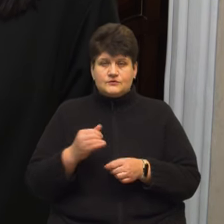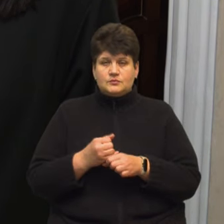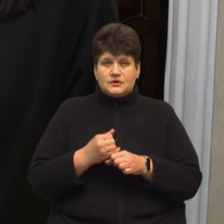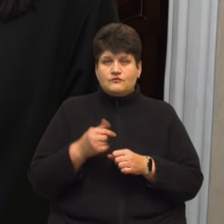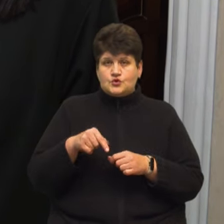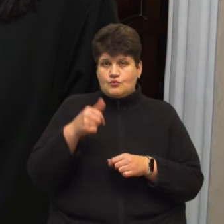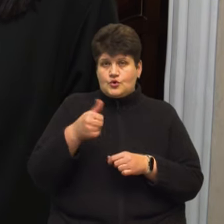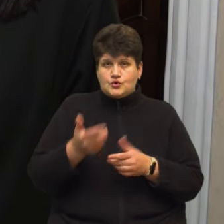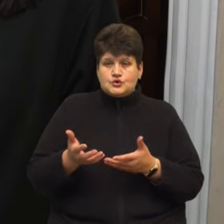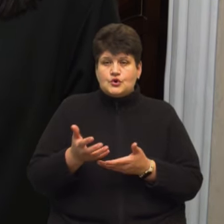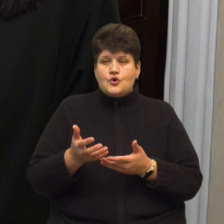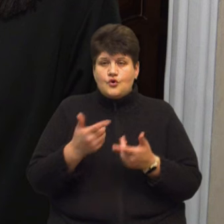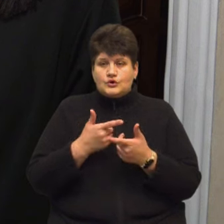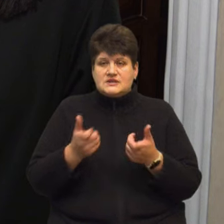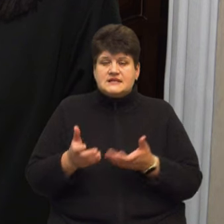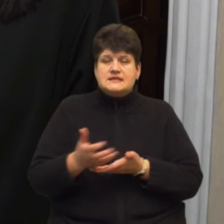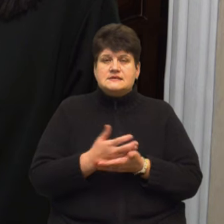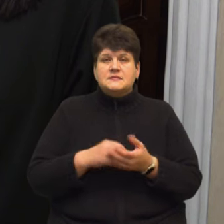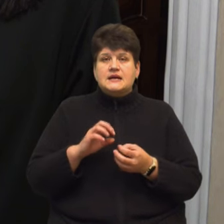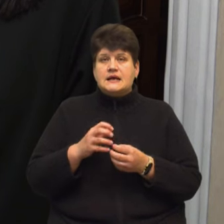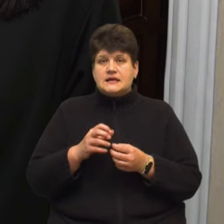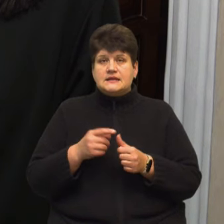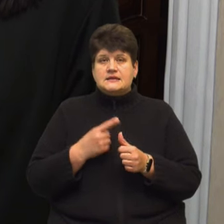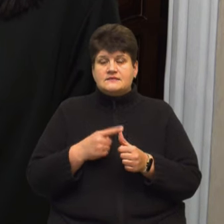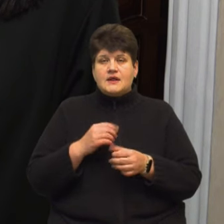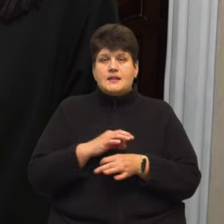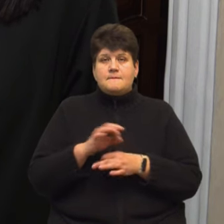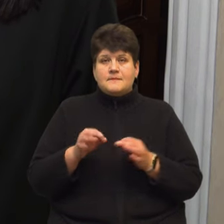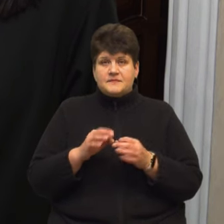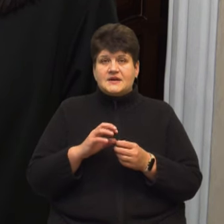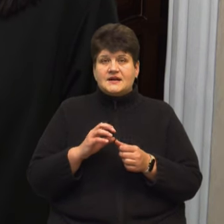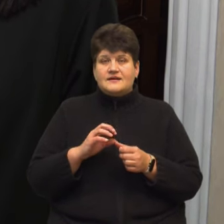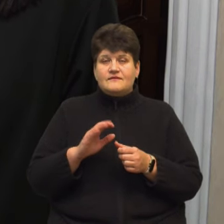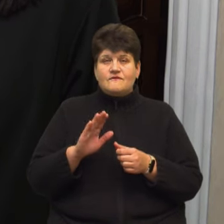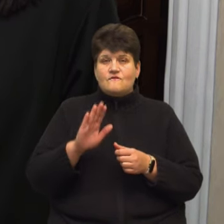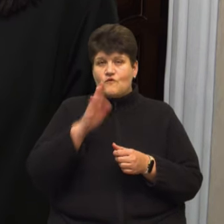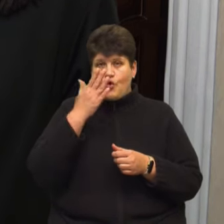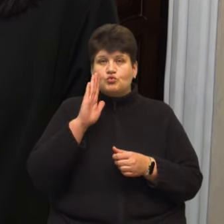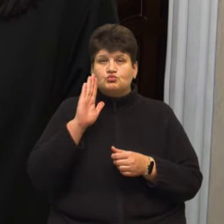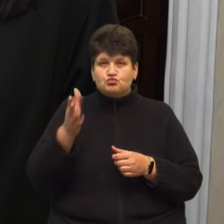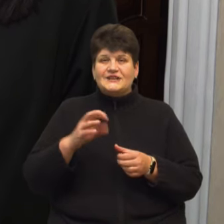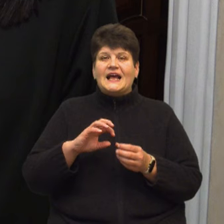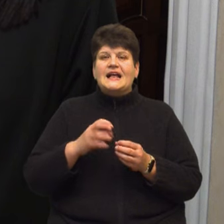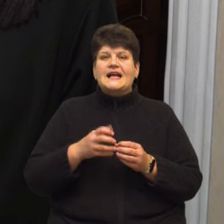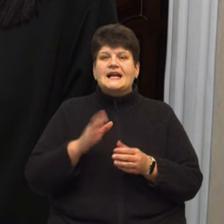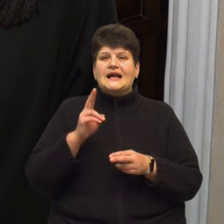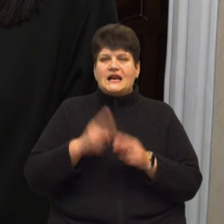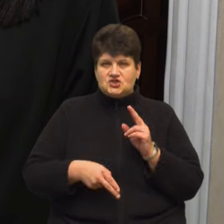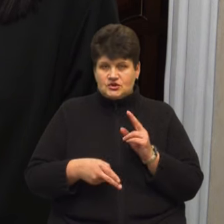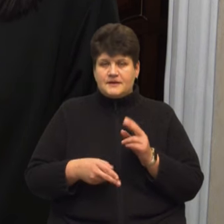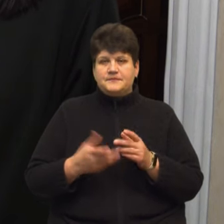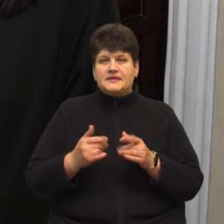збір на кришечки, назвали проєкт «Ворогу буде кришка». Тобто на